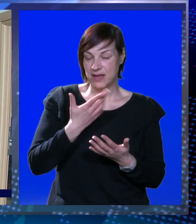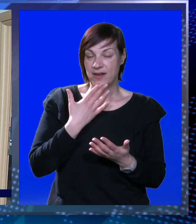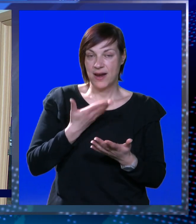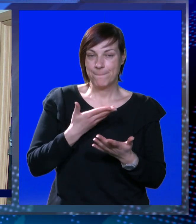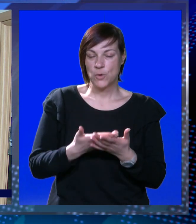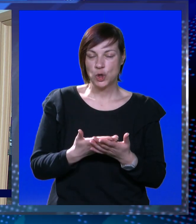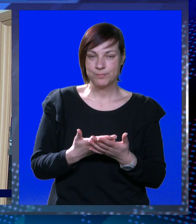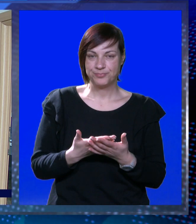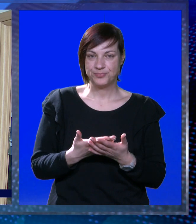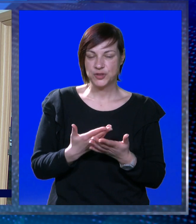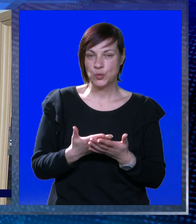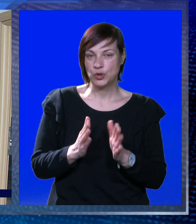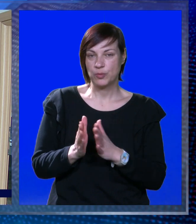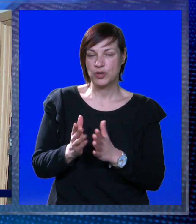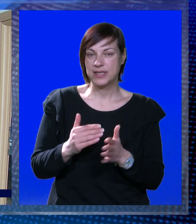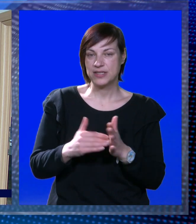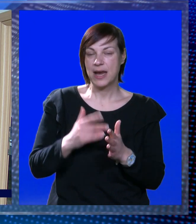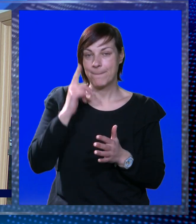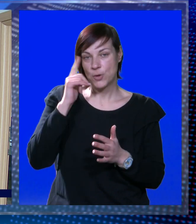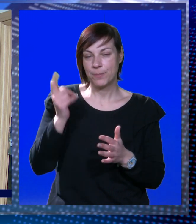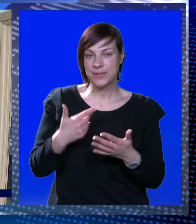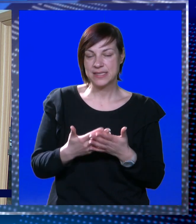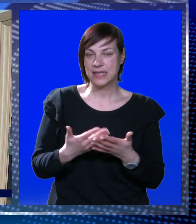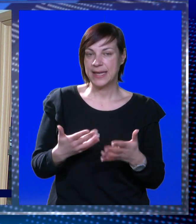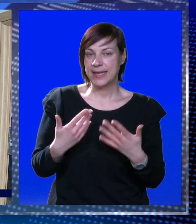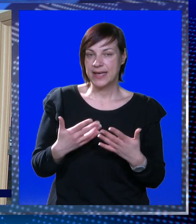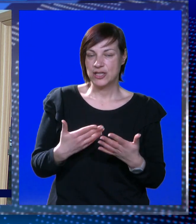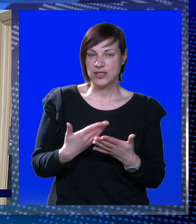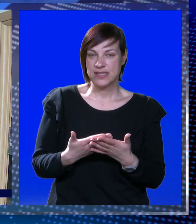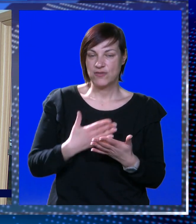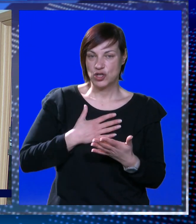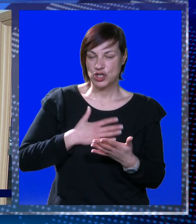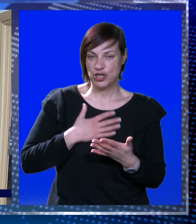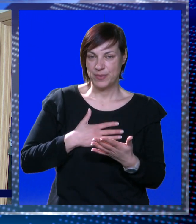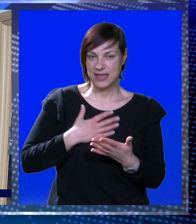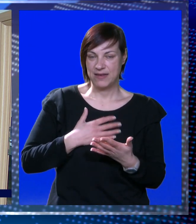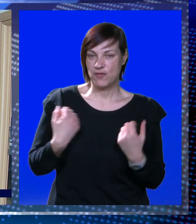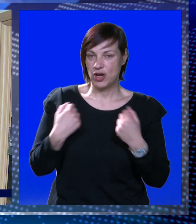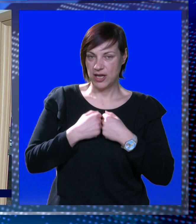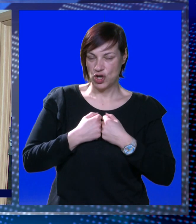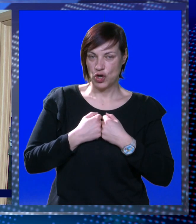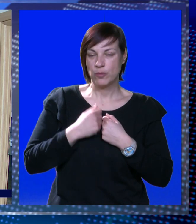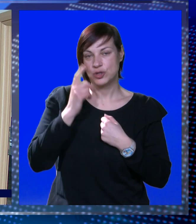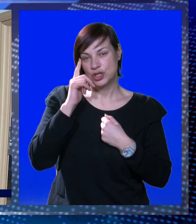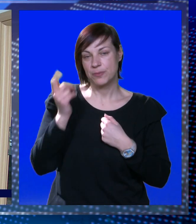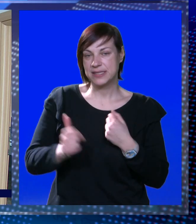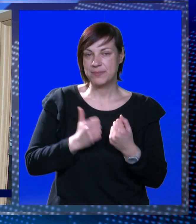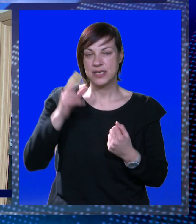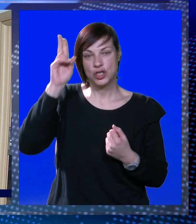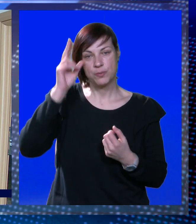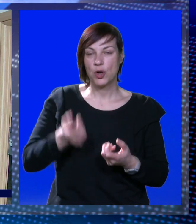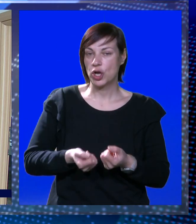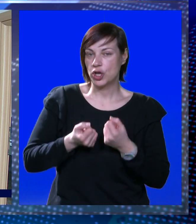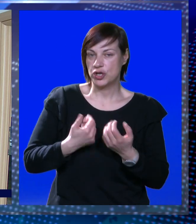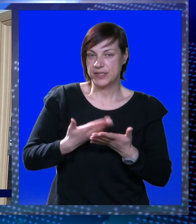Bogu hvala. Tako da, u tom kontekstu trebamo misliti, evo, jednostavno, ono što bi ti volio, obući, što se misli da bi se